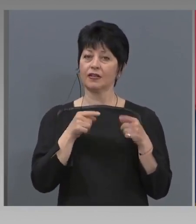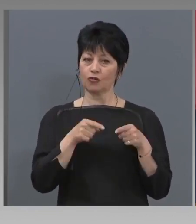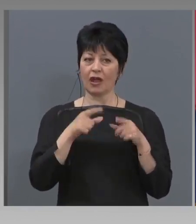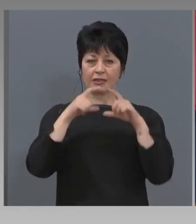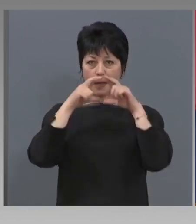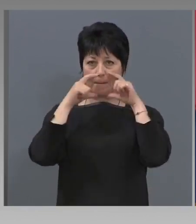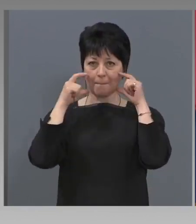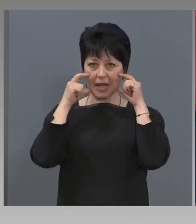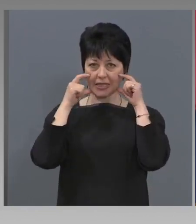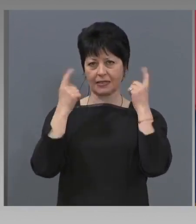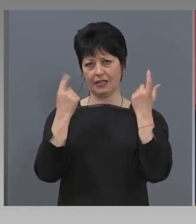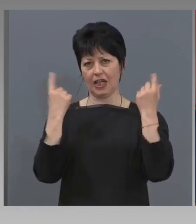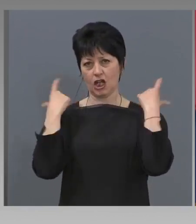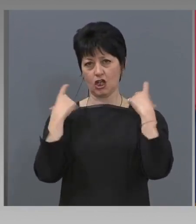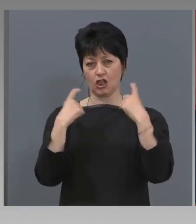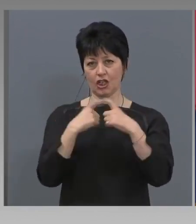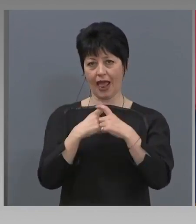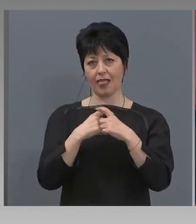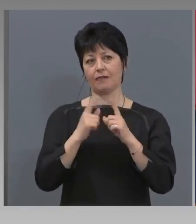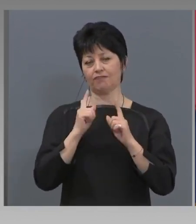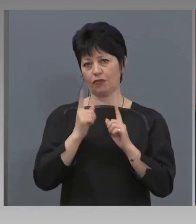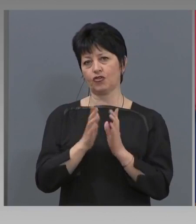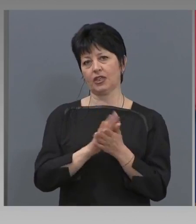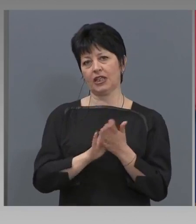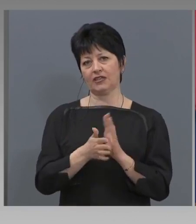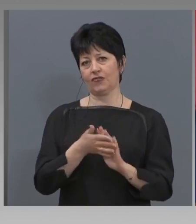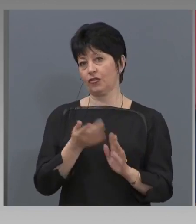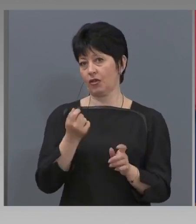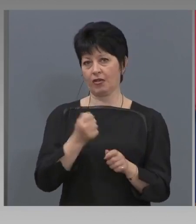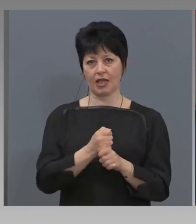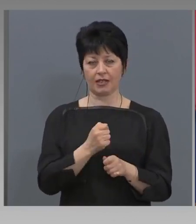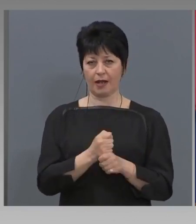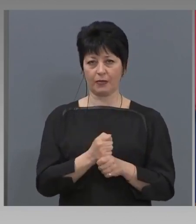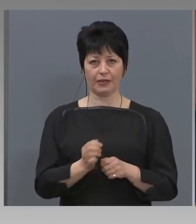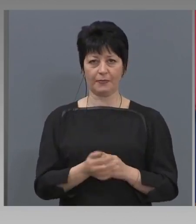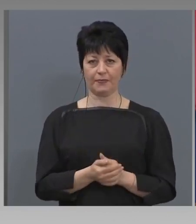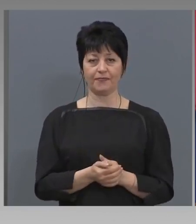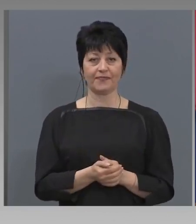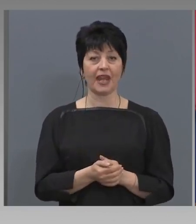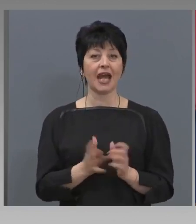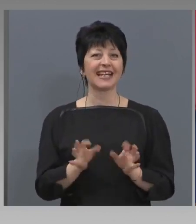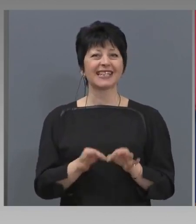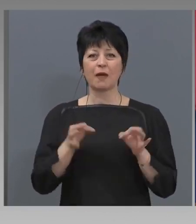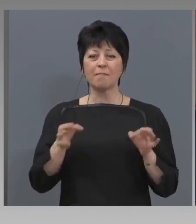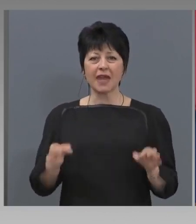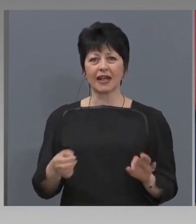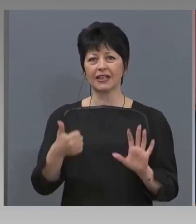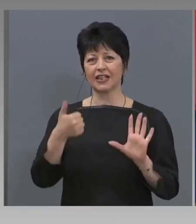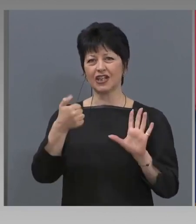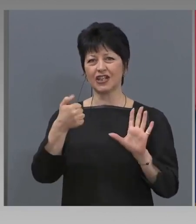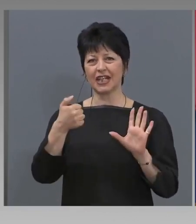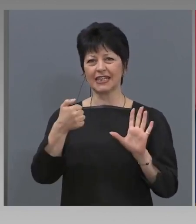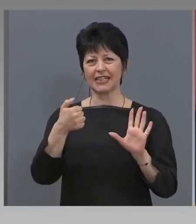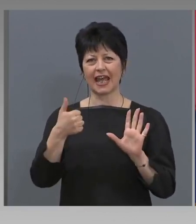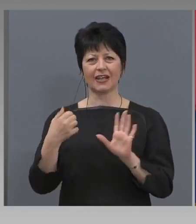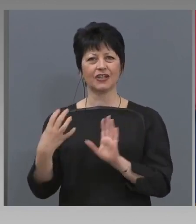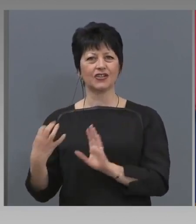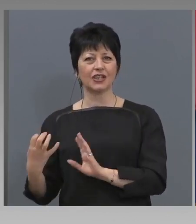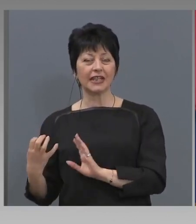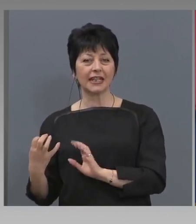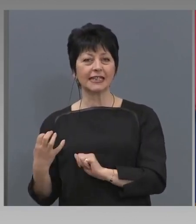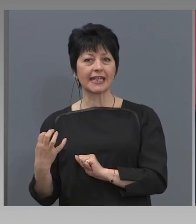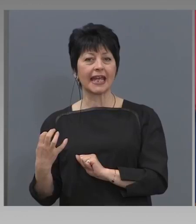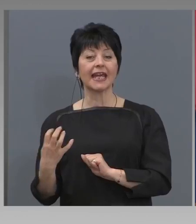маска или шал би свършила работа. Благодаря. За мерката 60 на 40 въпроси, много на